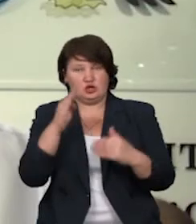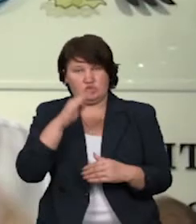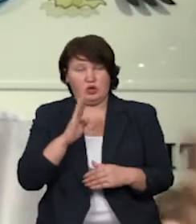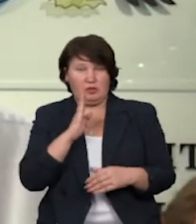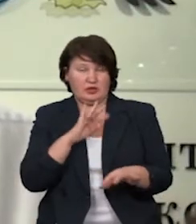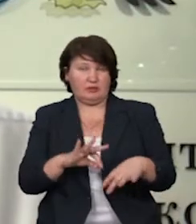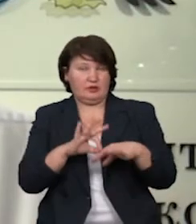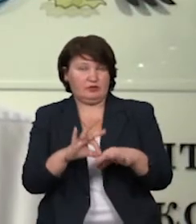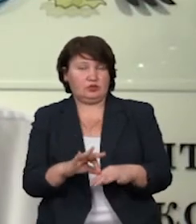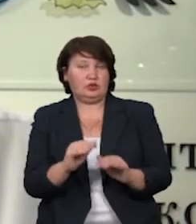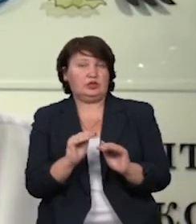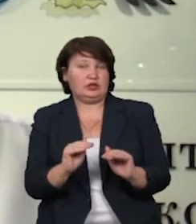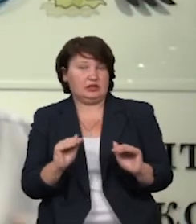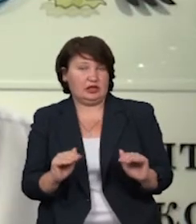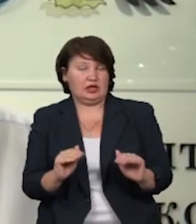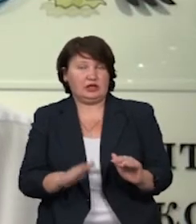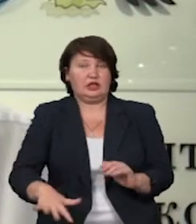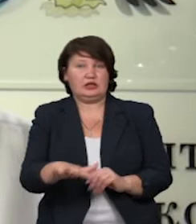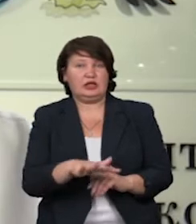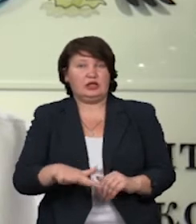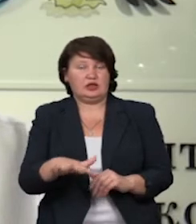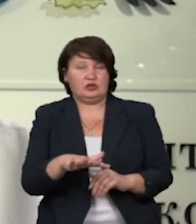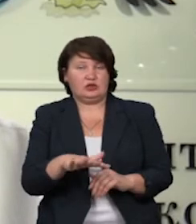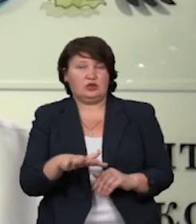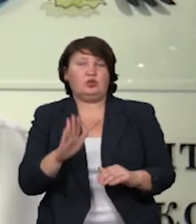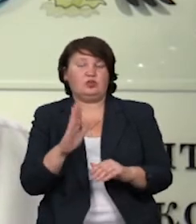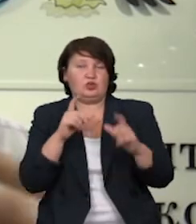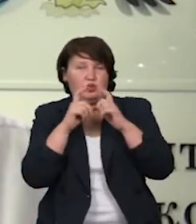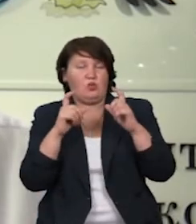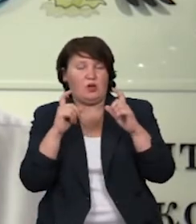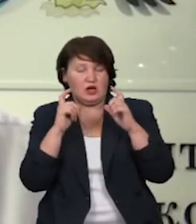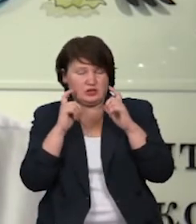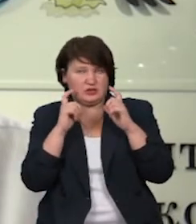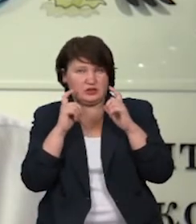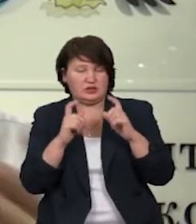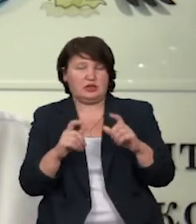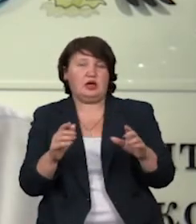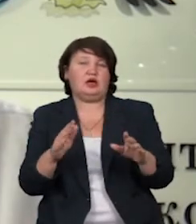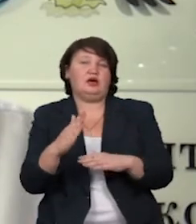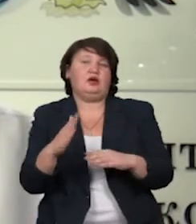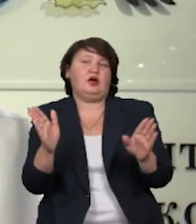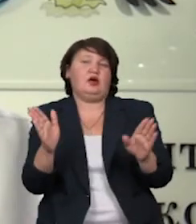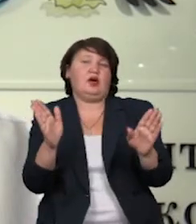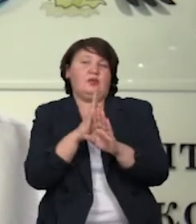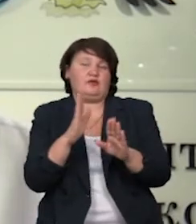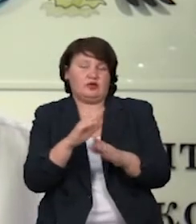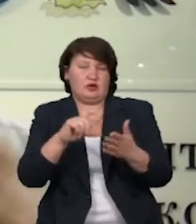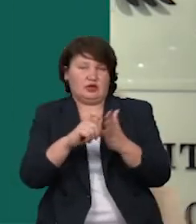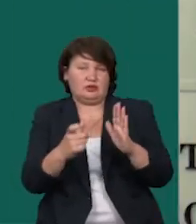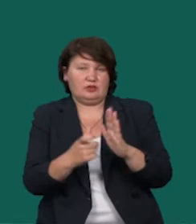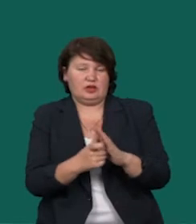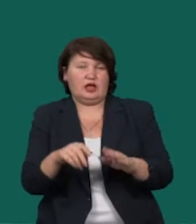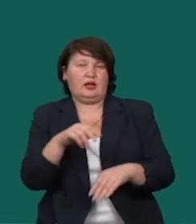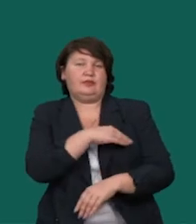дітей, вони будуть на території, відповідно, в масках, відповідно, провітрювання, температурний скринінг.